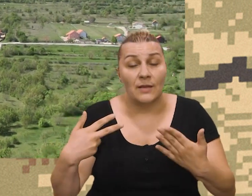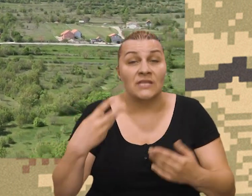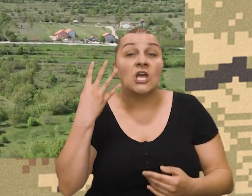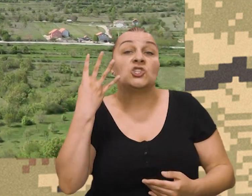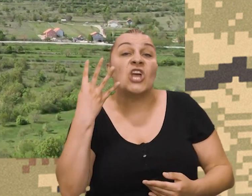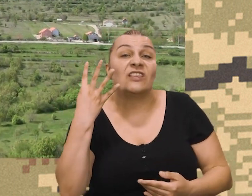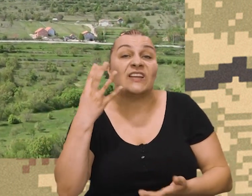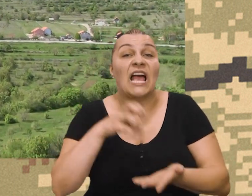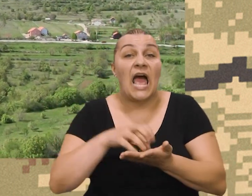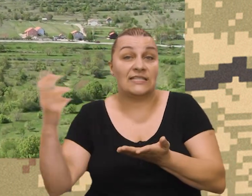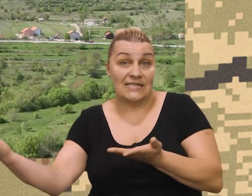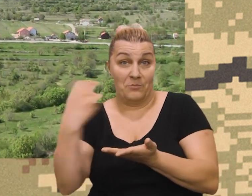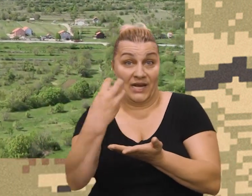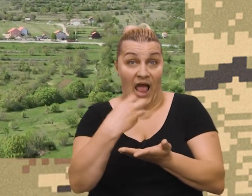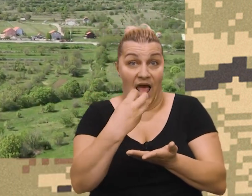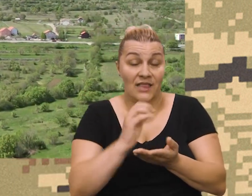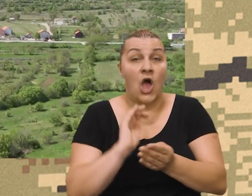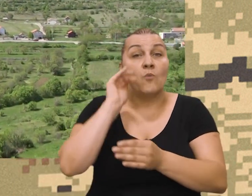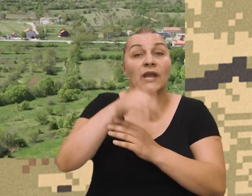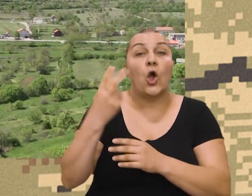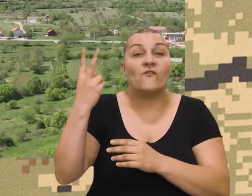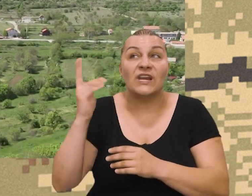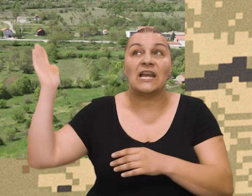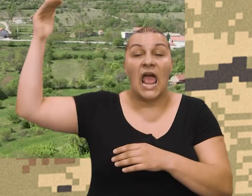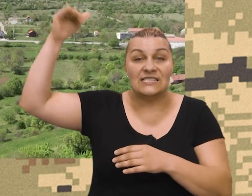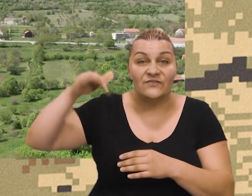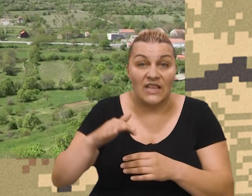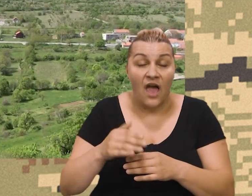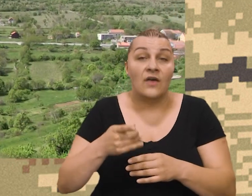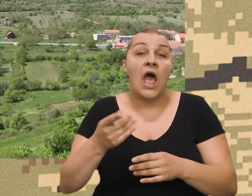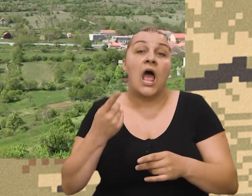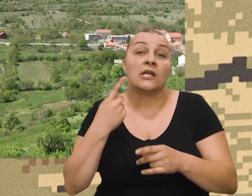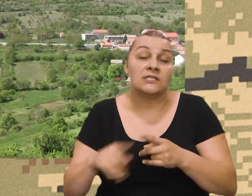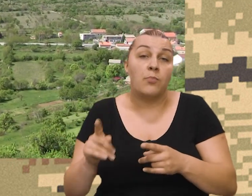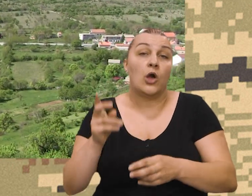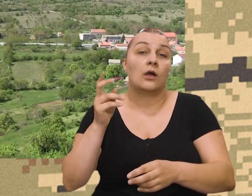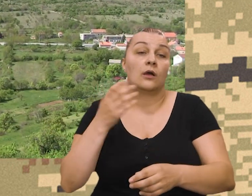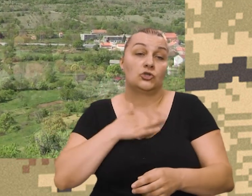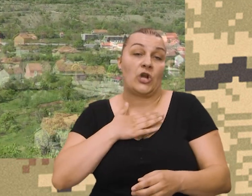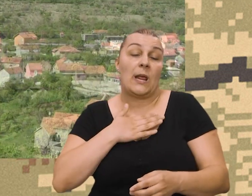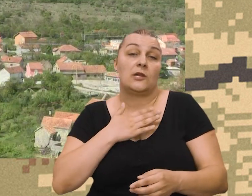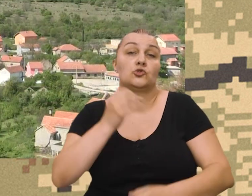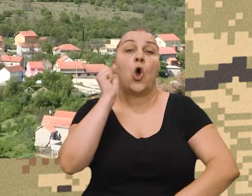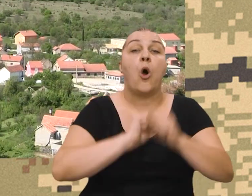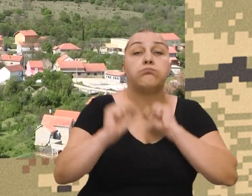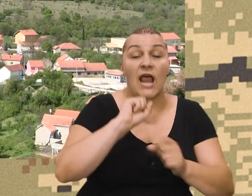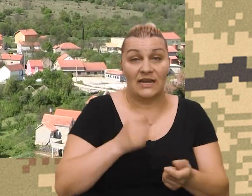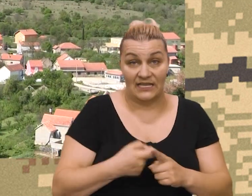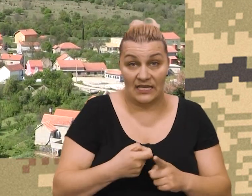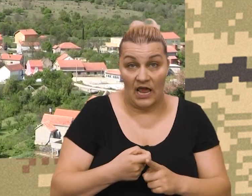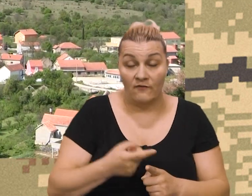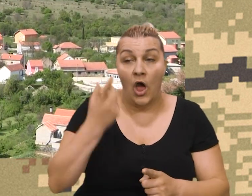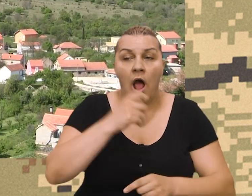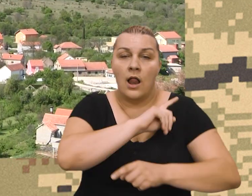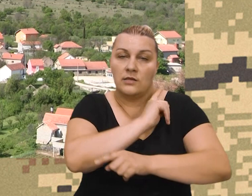pripadnika četegarijske brigade, preko vrlike svile u cilju obrane toga Kijeva. Međutim, silina